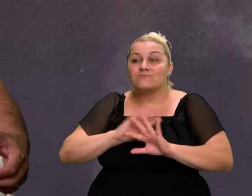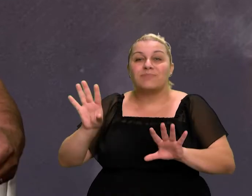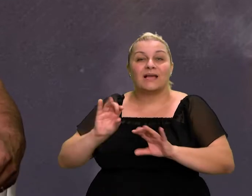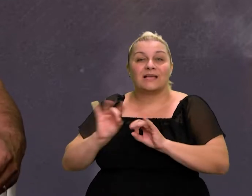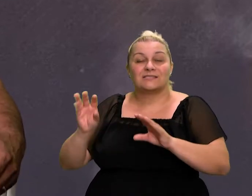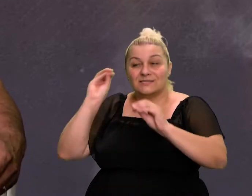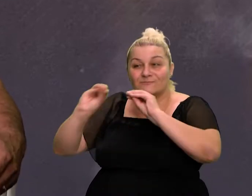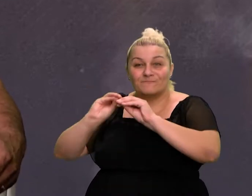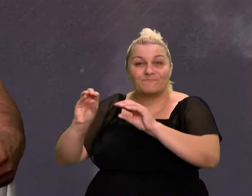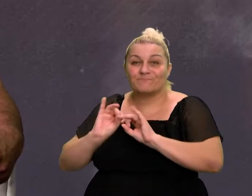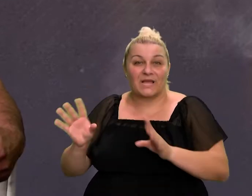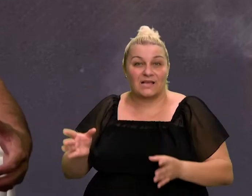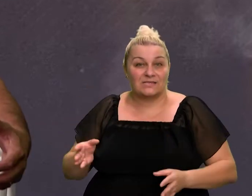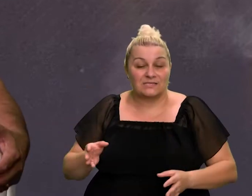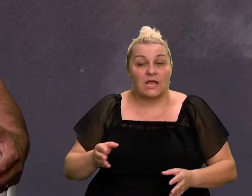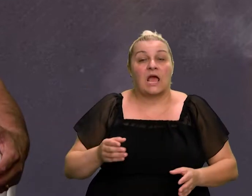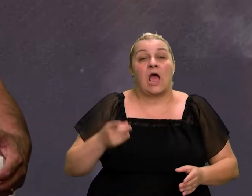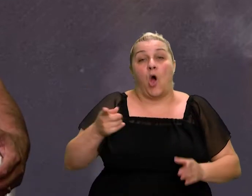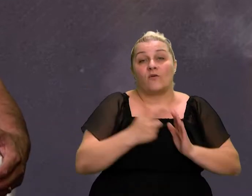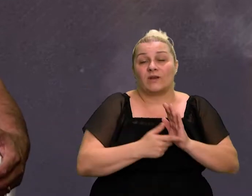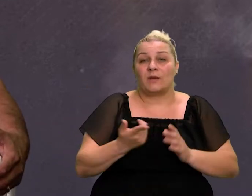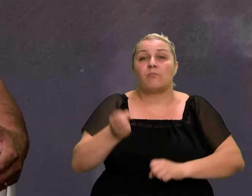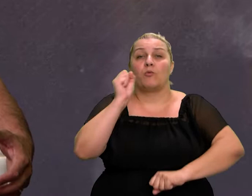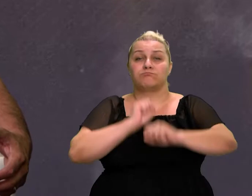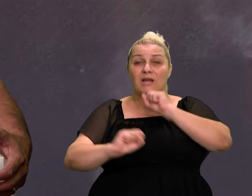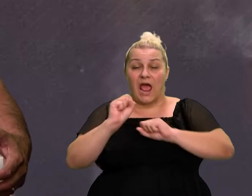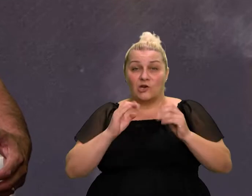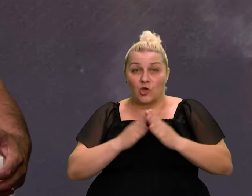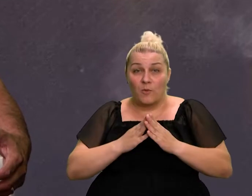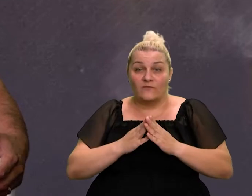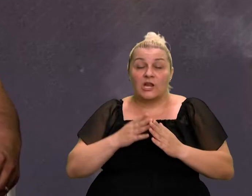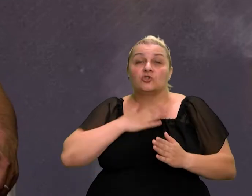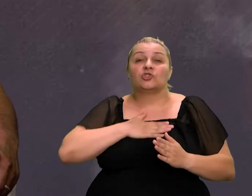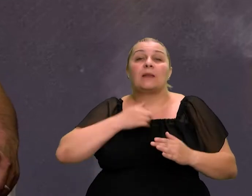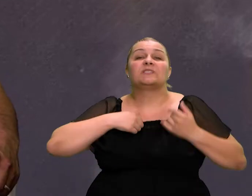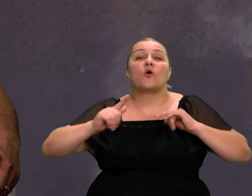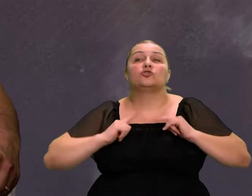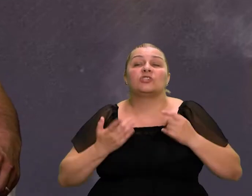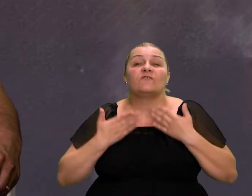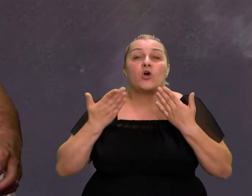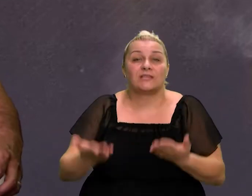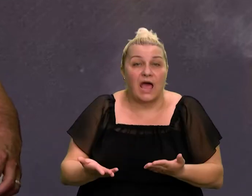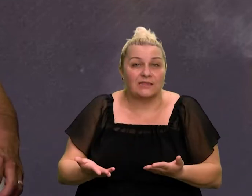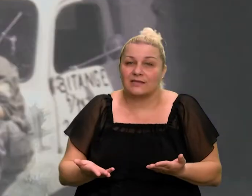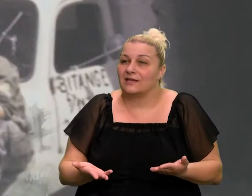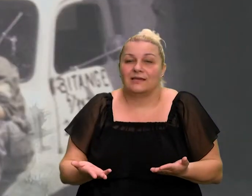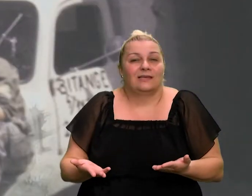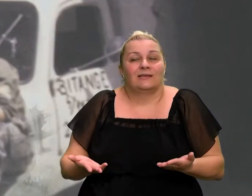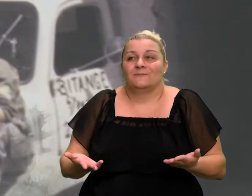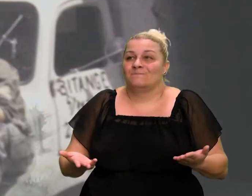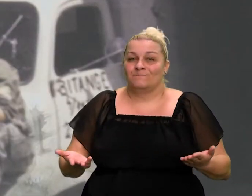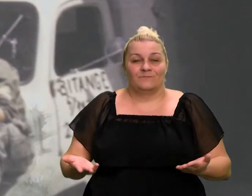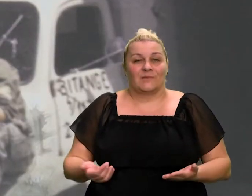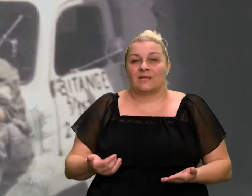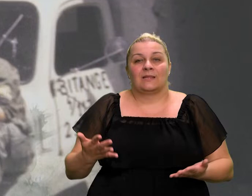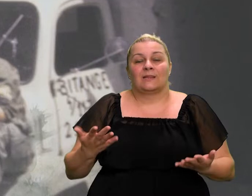osjećaj branjena domovne i kad ste spremni dati život za domovnu, to je nešto iznad. Znači, nema tog specijalca